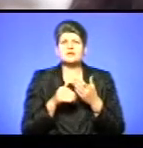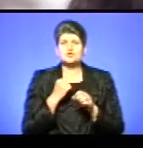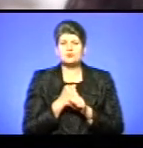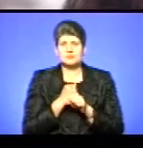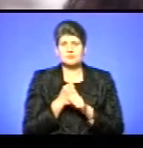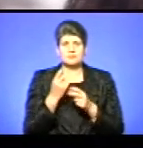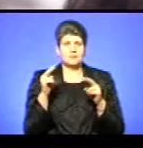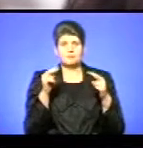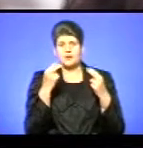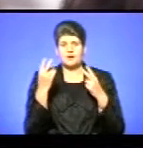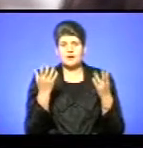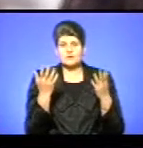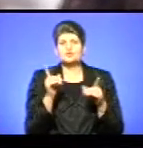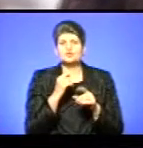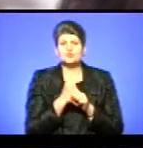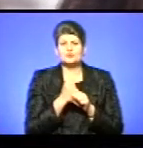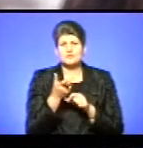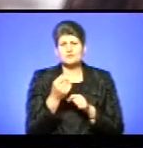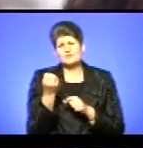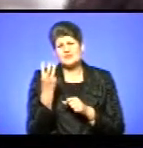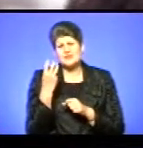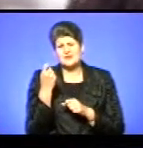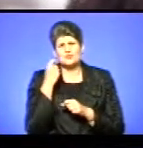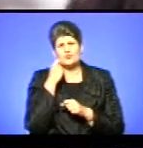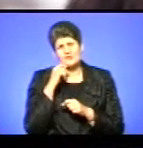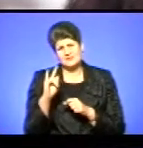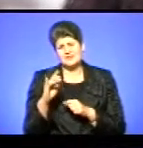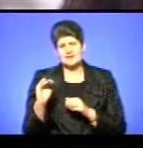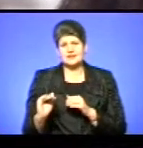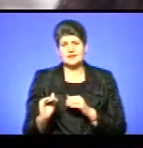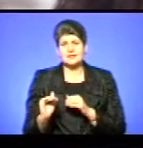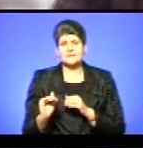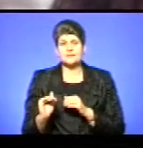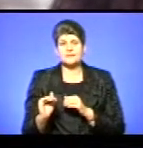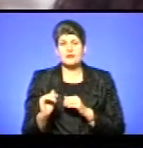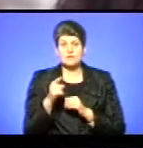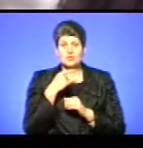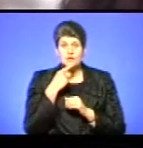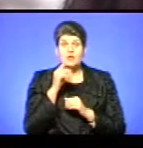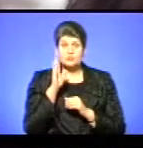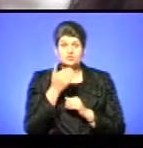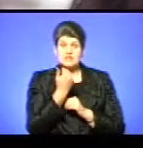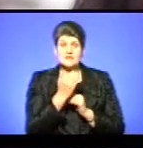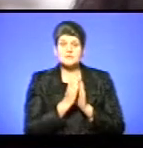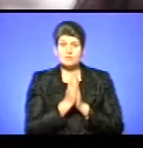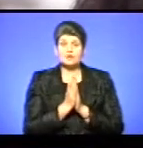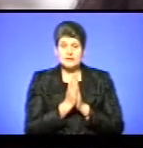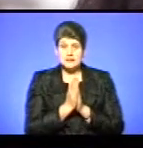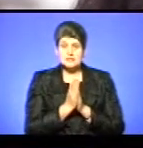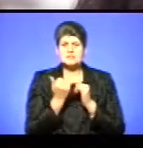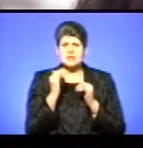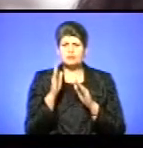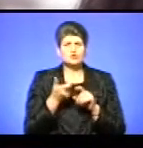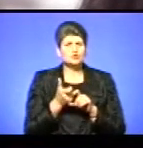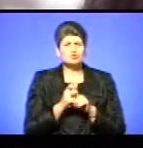Ну, ми переглянулися, що ти можеш зробити? Йому років 13, може, ну зовсім дитина. І він каже, я буду за вас молитися, каже, зараз буде дуже